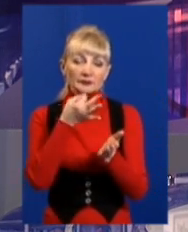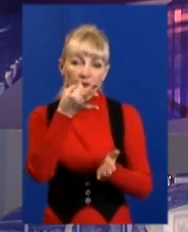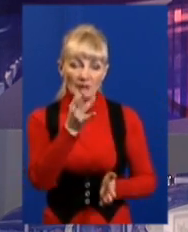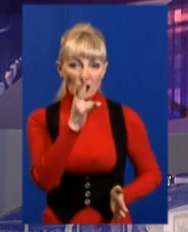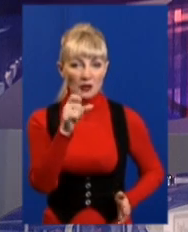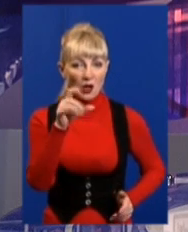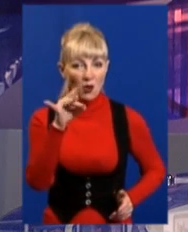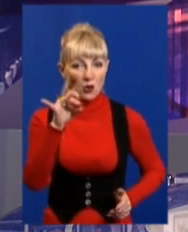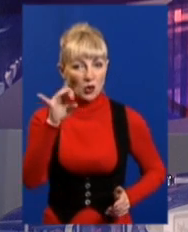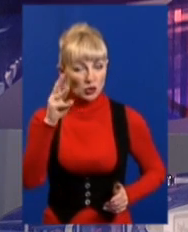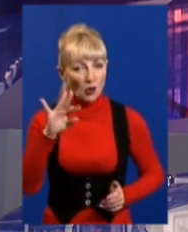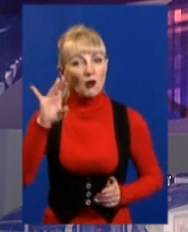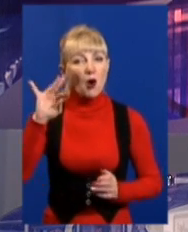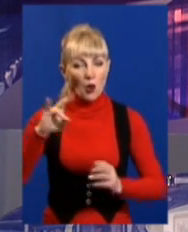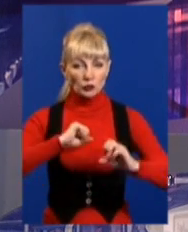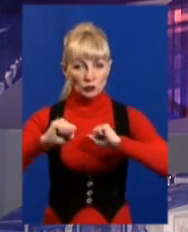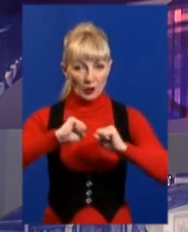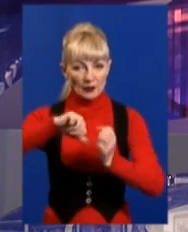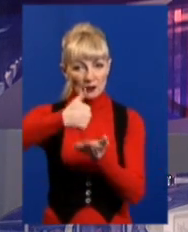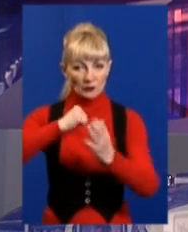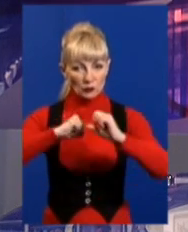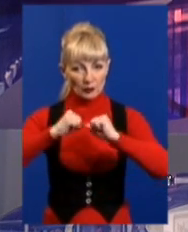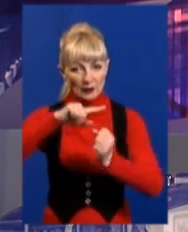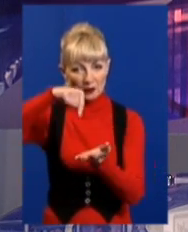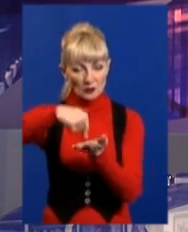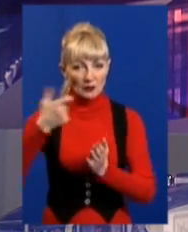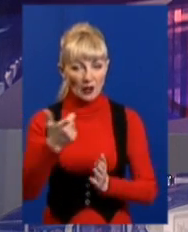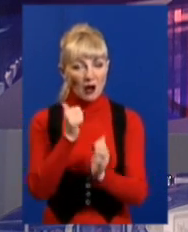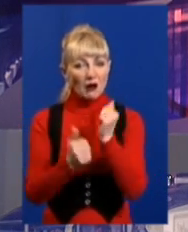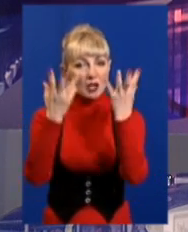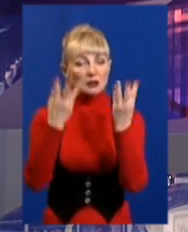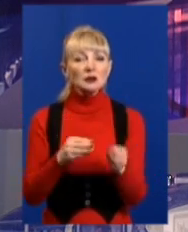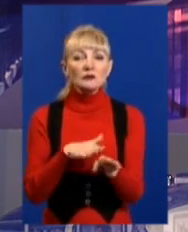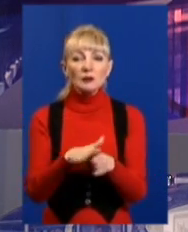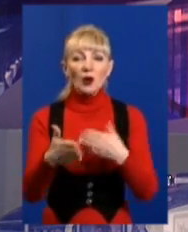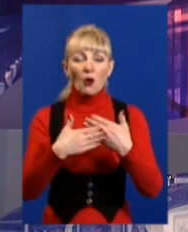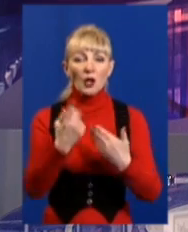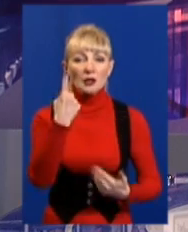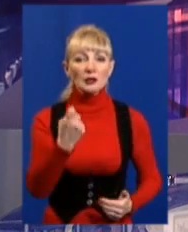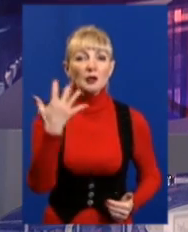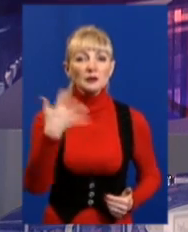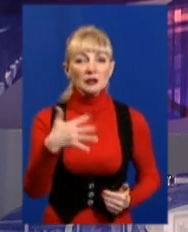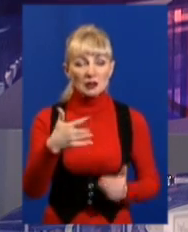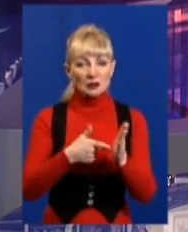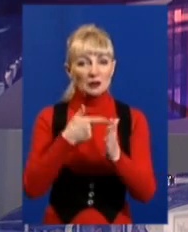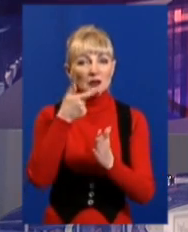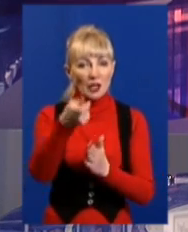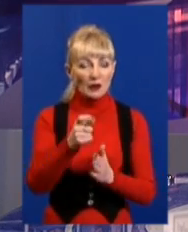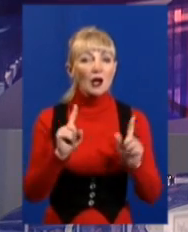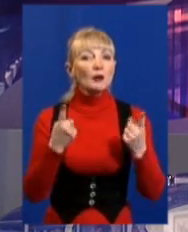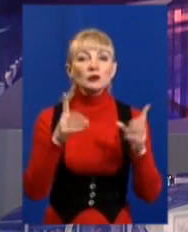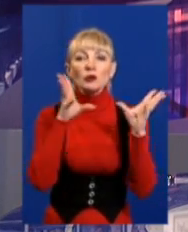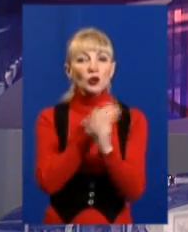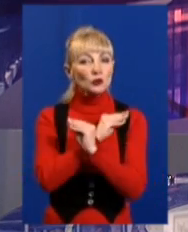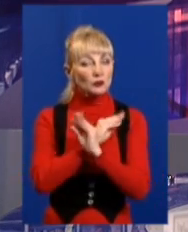очолює міський департамент житлового комунального господарства. Щодня комунальники виконують близько 150 заявок. Чому не